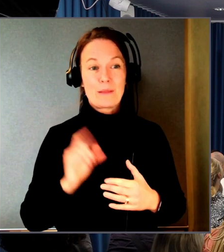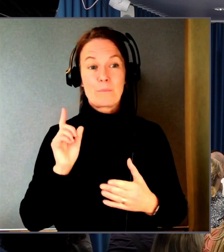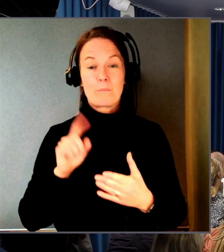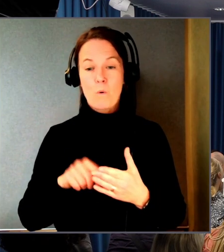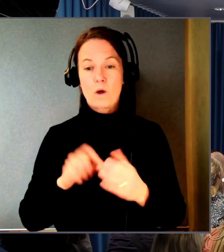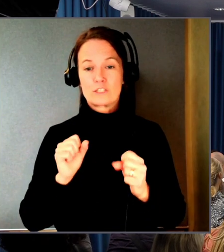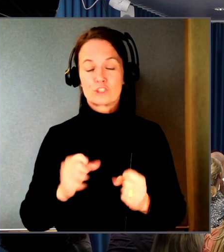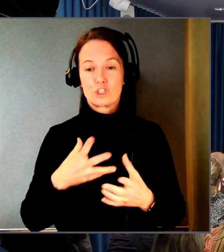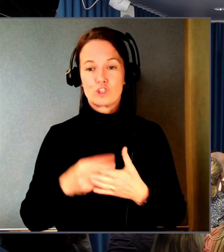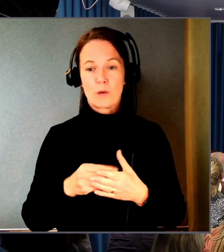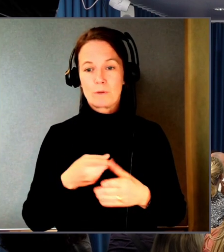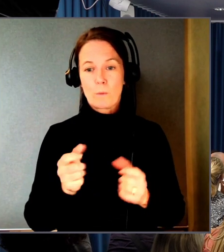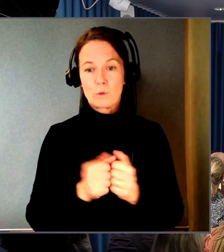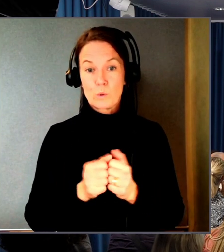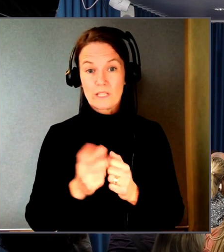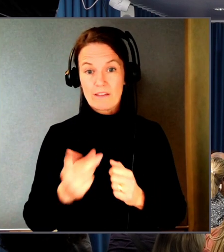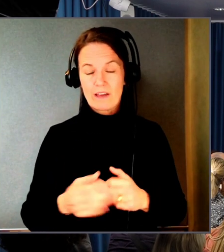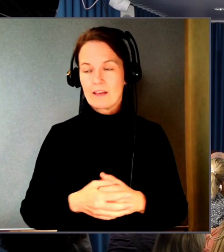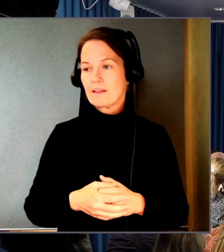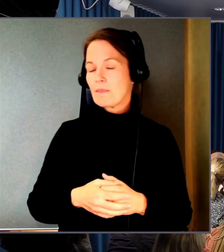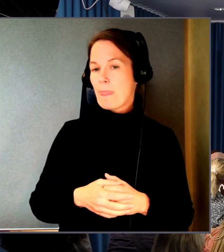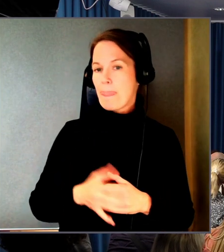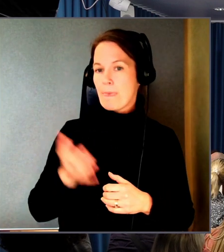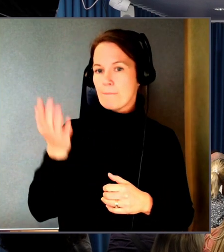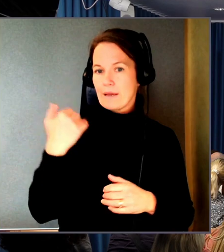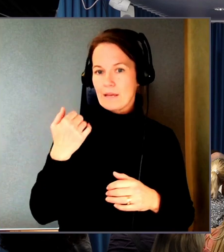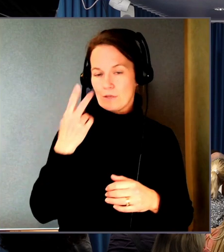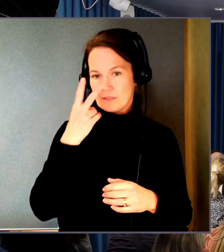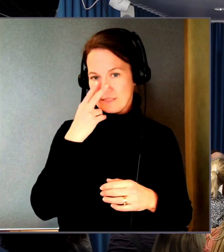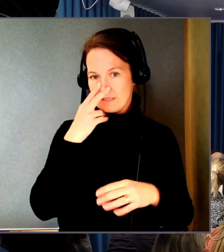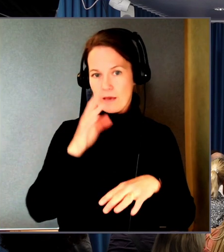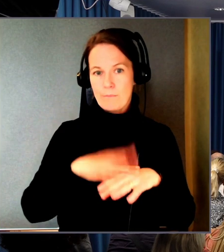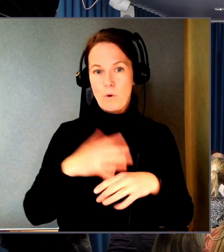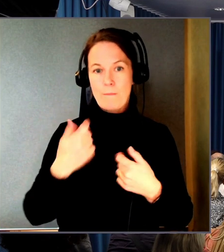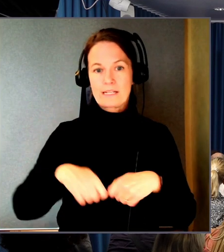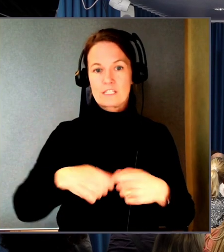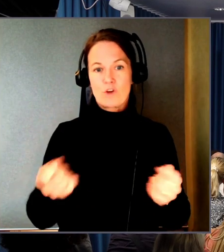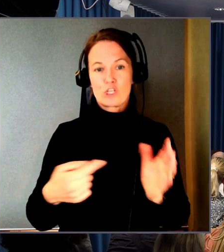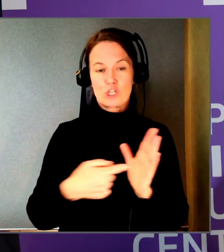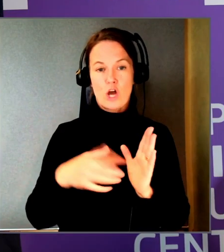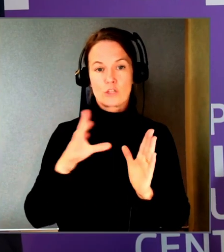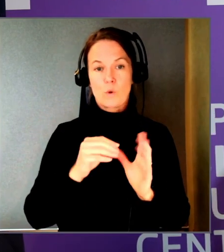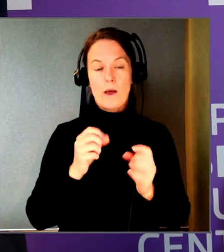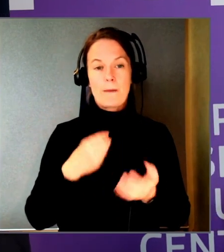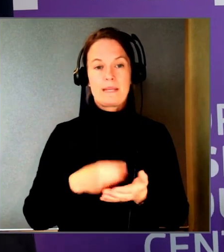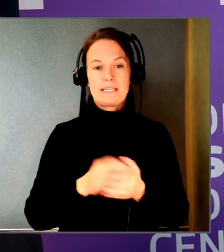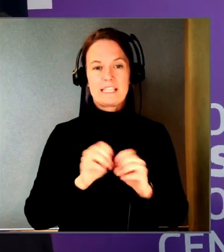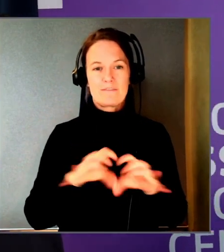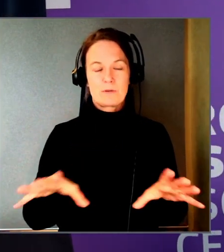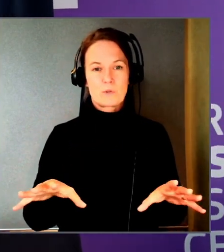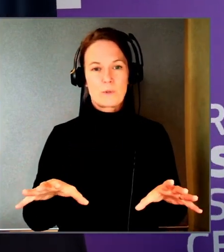Jo, kanske. Men jag tänker att man kan väl gå och titta lite på marknadsföringslagen när man har överhuvudtaget prisinformation och allt. Alltså det här